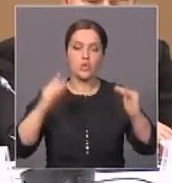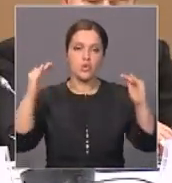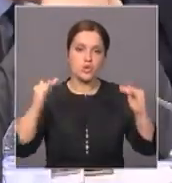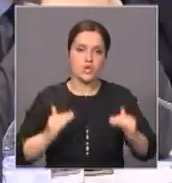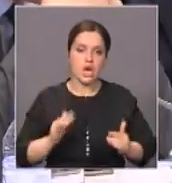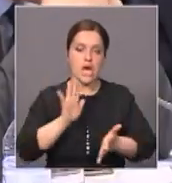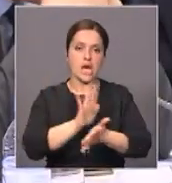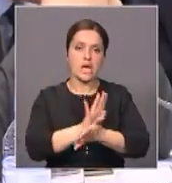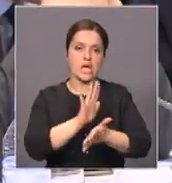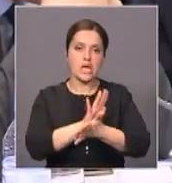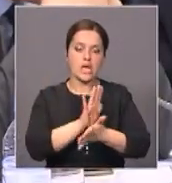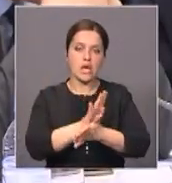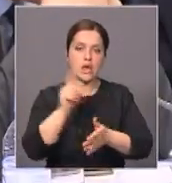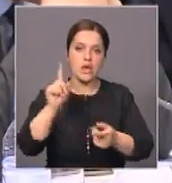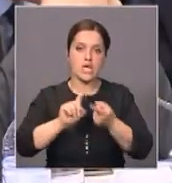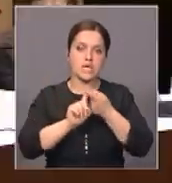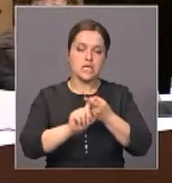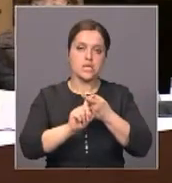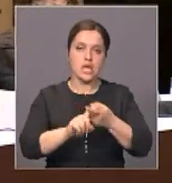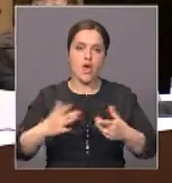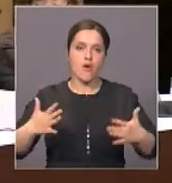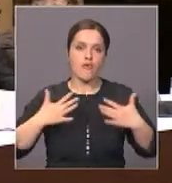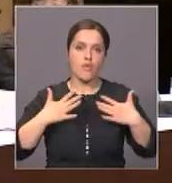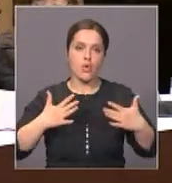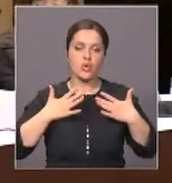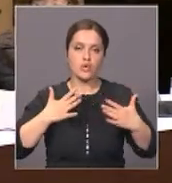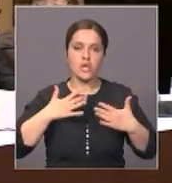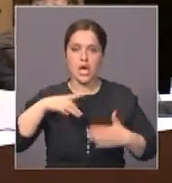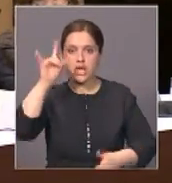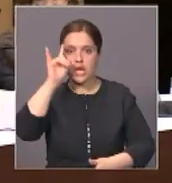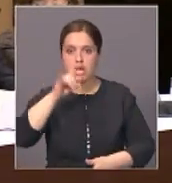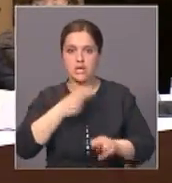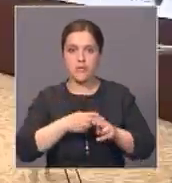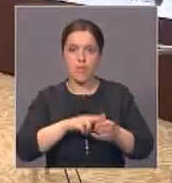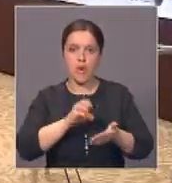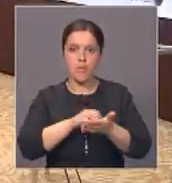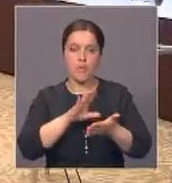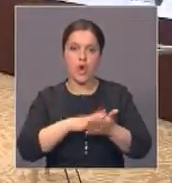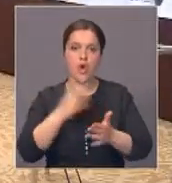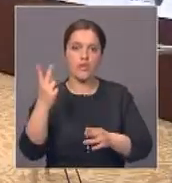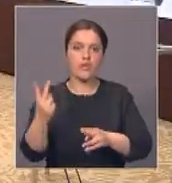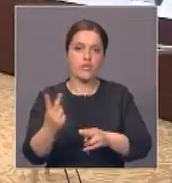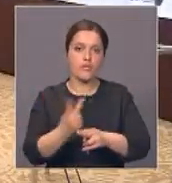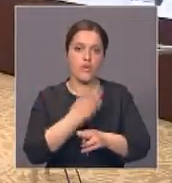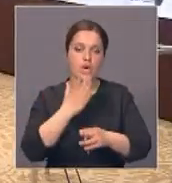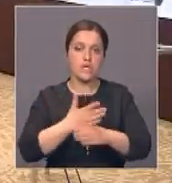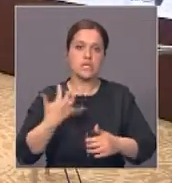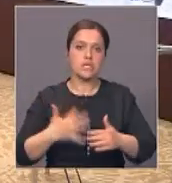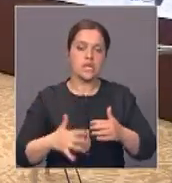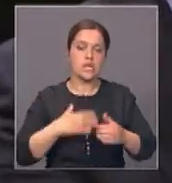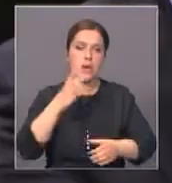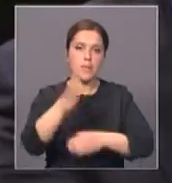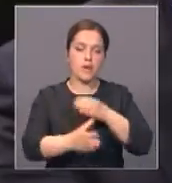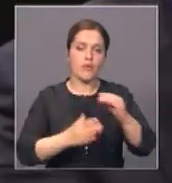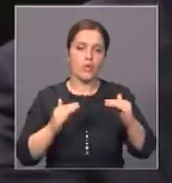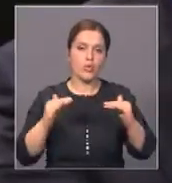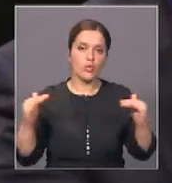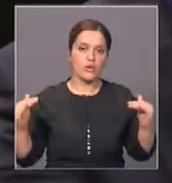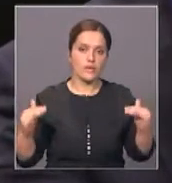снижение выбросов углекислого газа. В Казахстане этот показатель вдвое превышает средний мировой уровень.